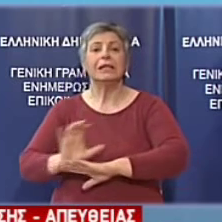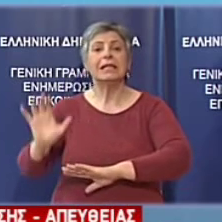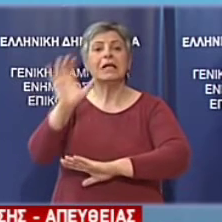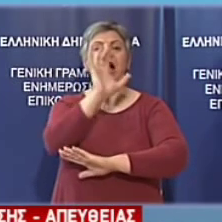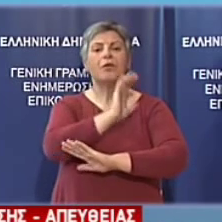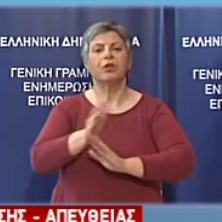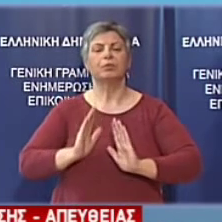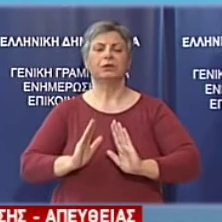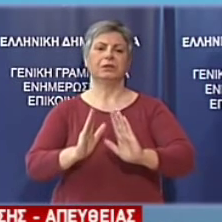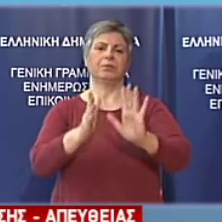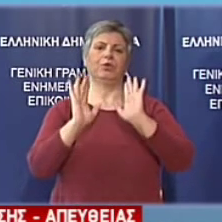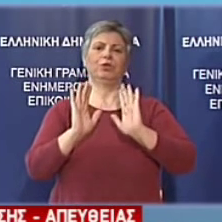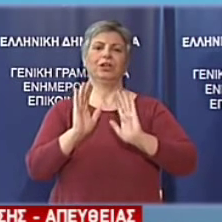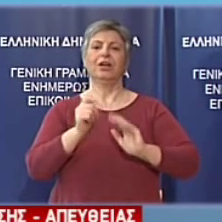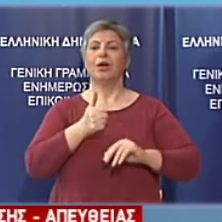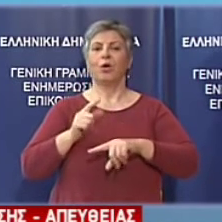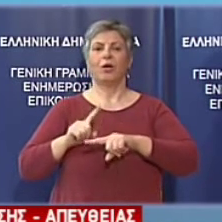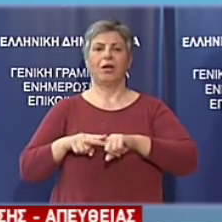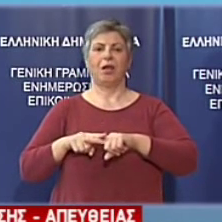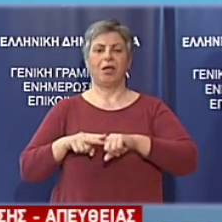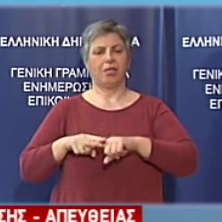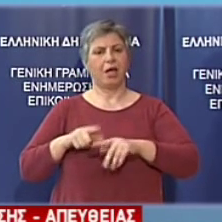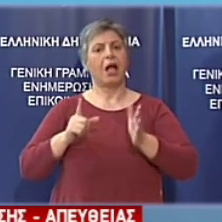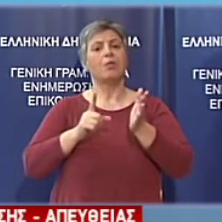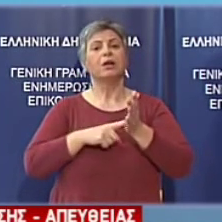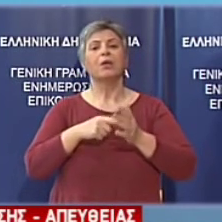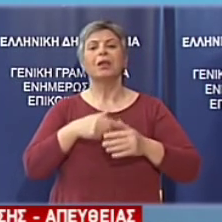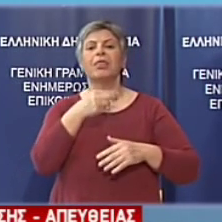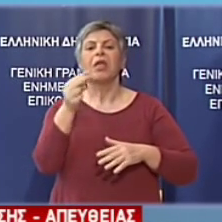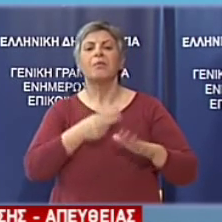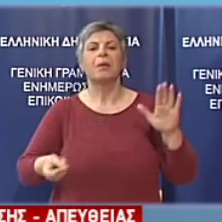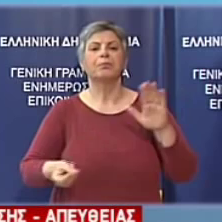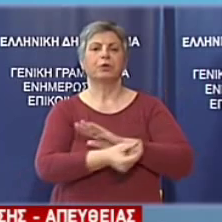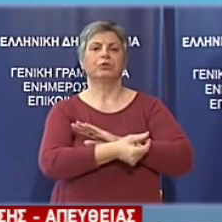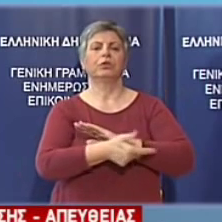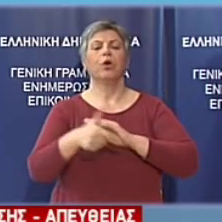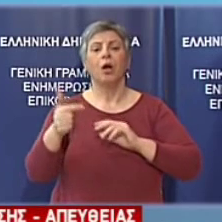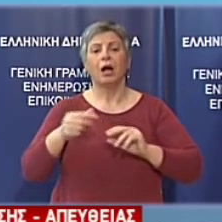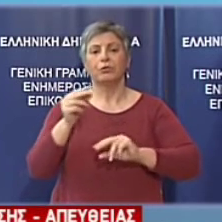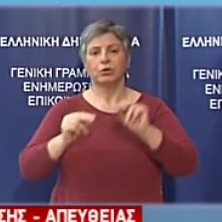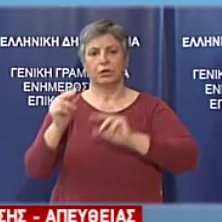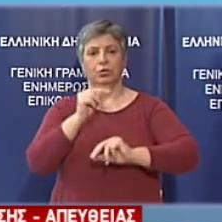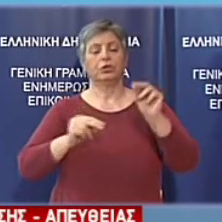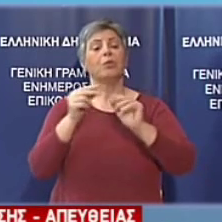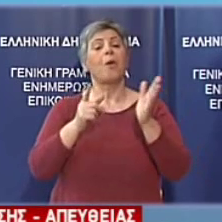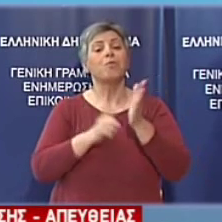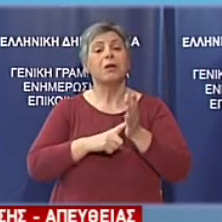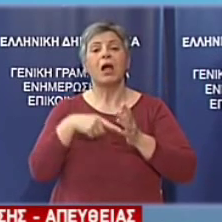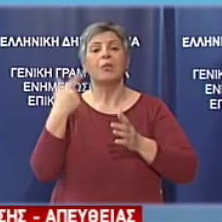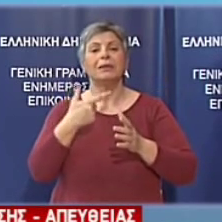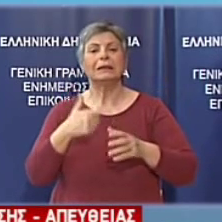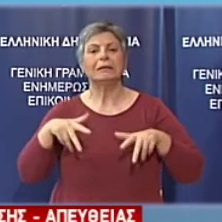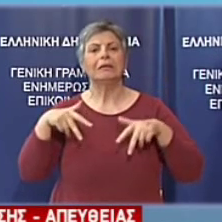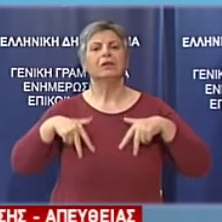Προϋπόθεση για μια αποτελεσματική διαχείριση του προσφυγικού είναι να εργαστούν όλα τα κράτη-μέλη για την υλοποίηση της